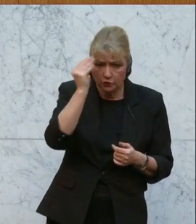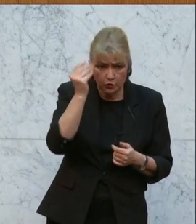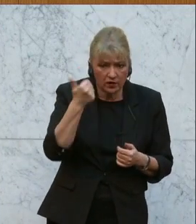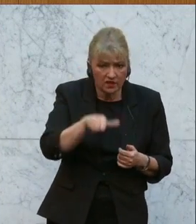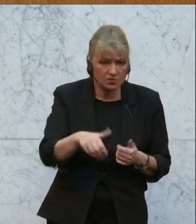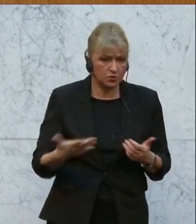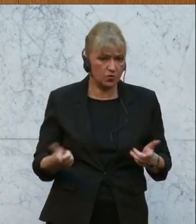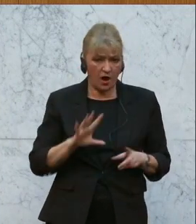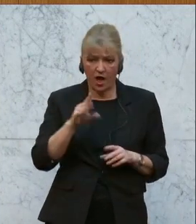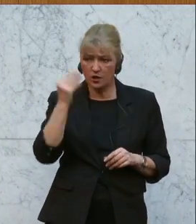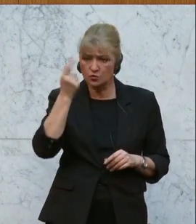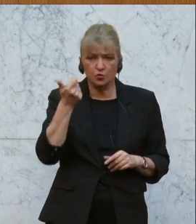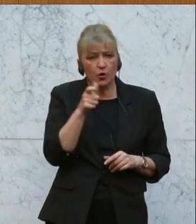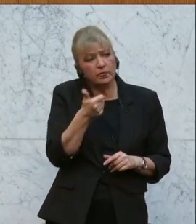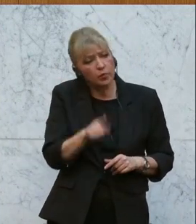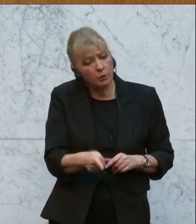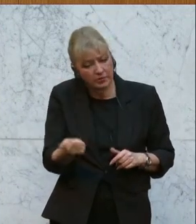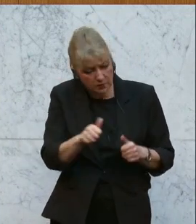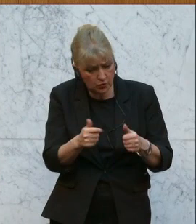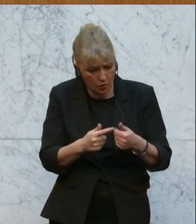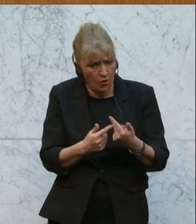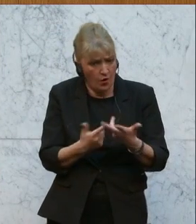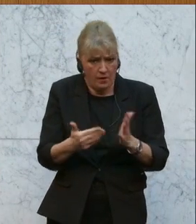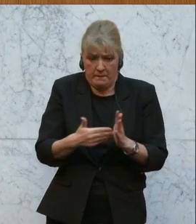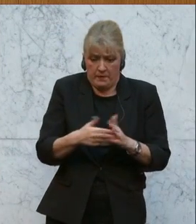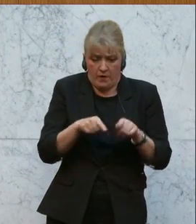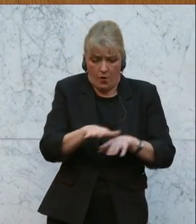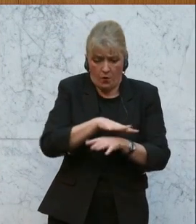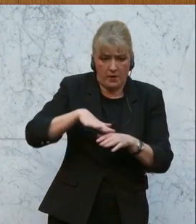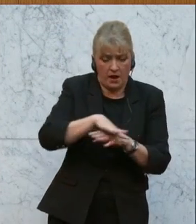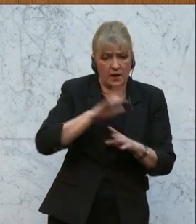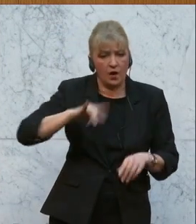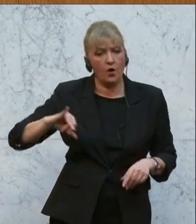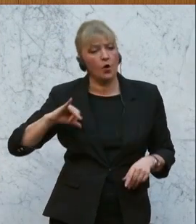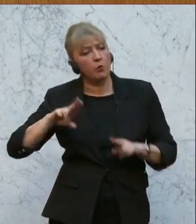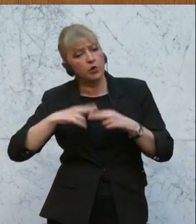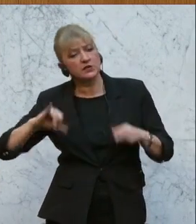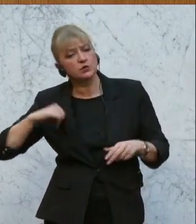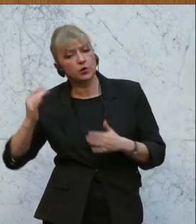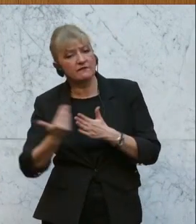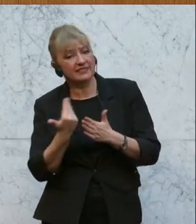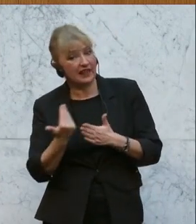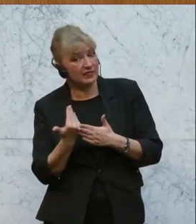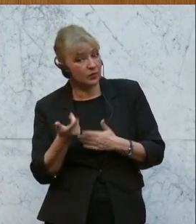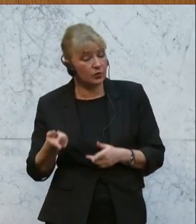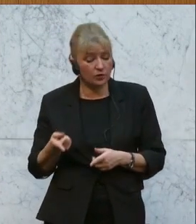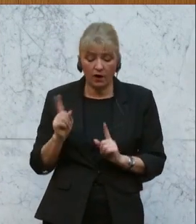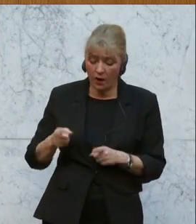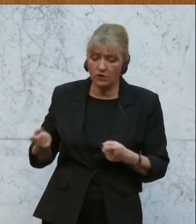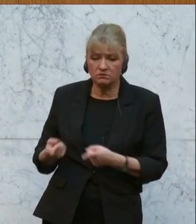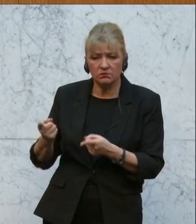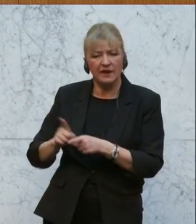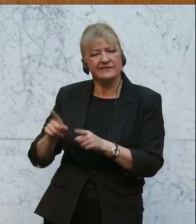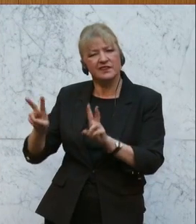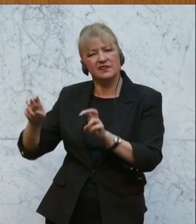alle Schultypen hinzunimmt. Und das wäre sehr wichtig. Und auch die Bundesjugendvertretung hat mit ihrer Kampagne die Krise im